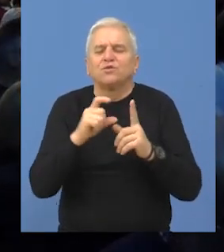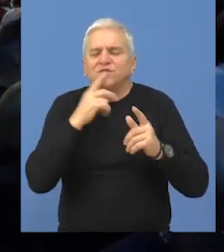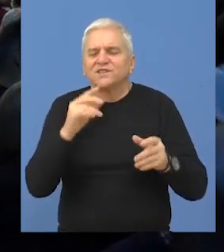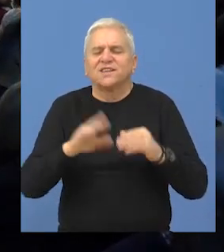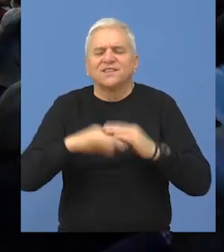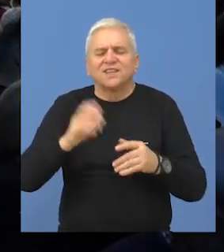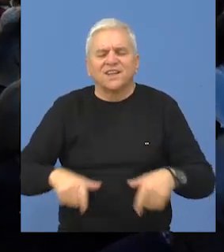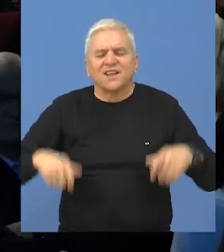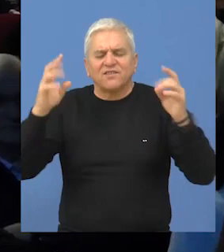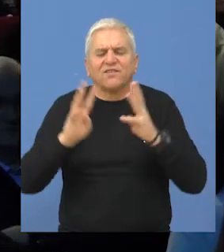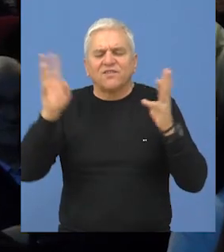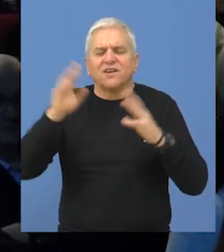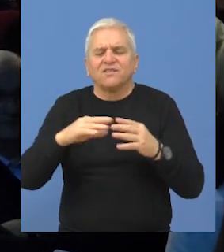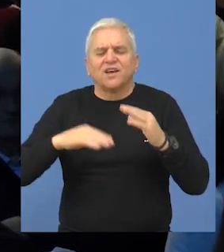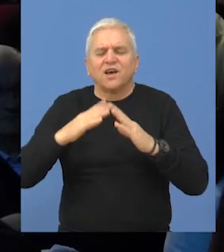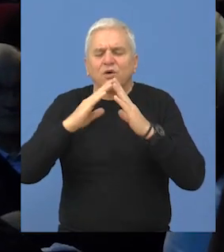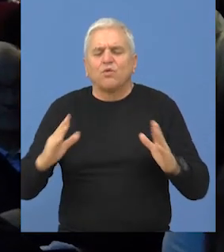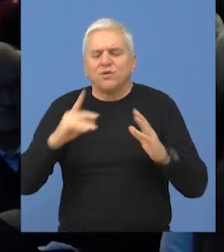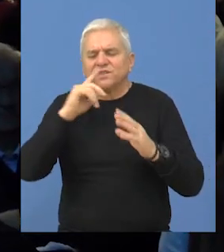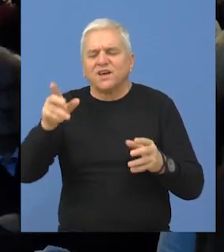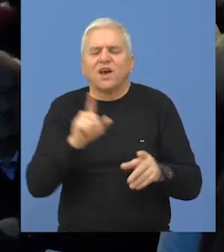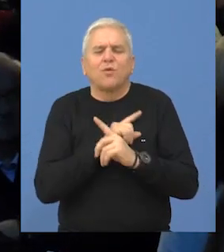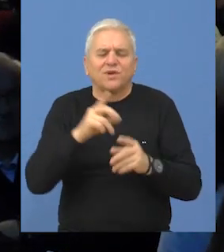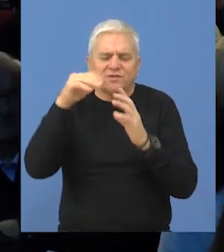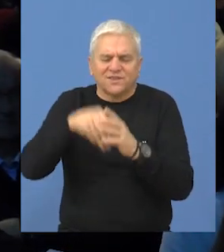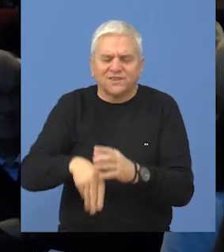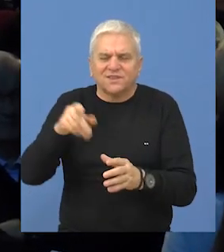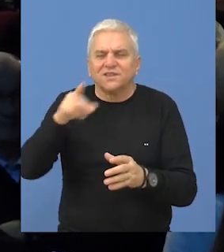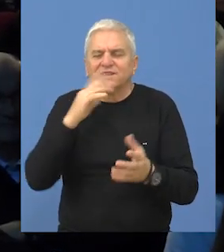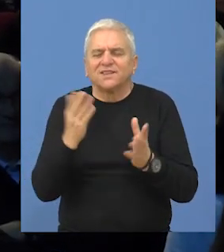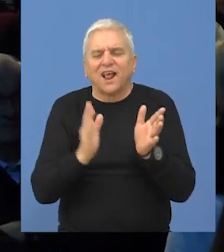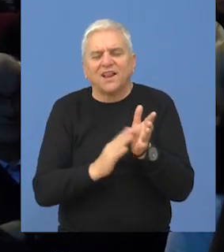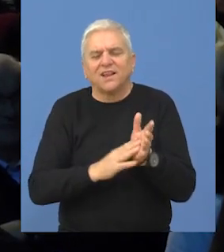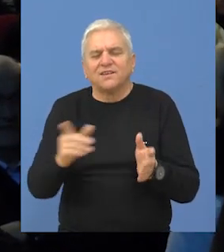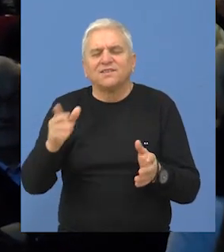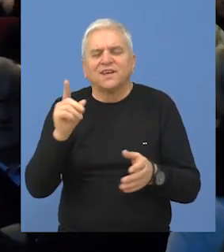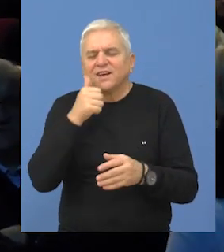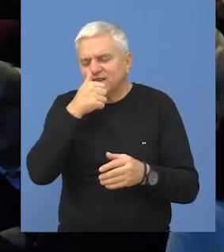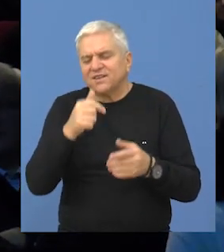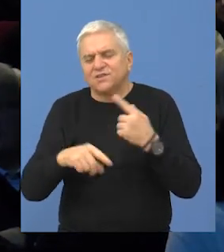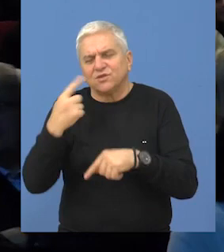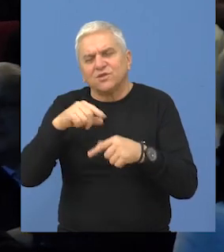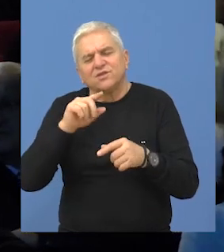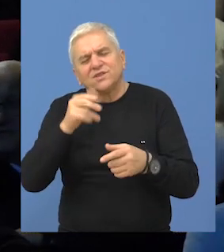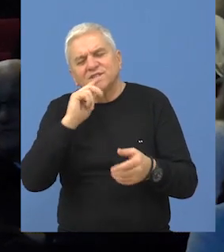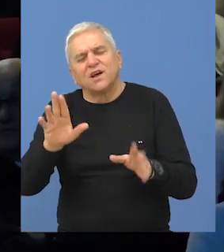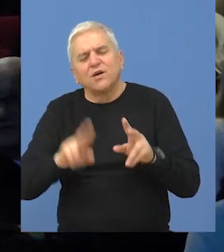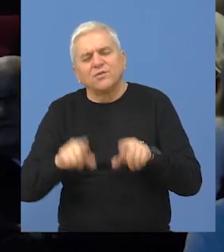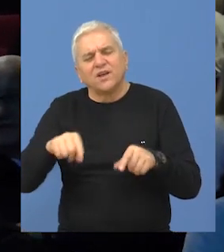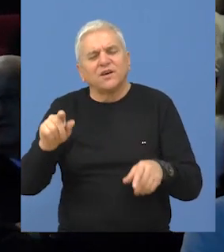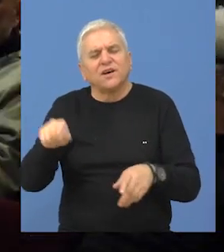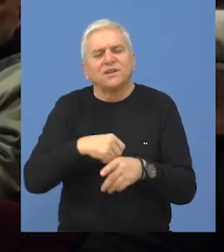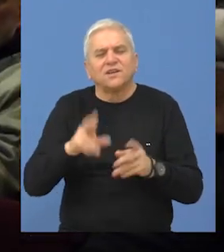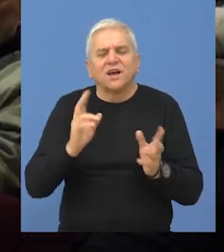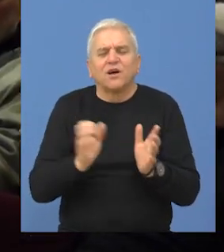izgradnji Dvorca Fantast, njegove večne kuće kapele, ali i o pravnom lavirintu u kome se nalazi njegova zadužbina, o potencijalnim